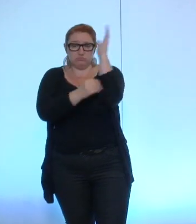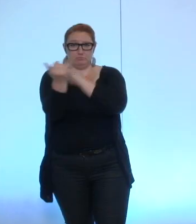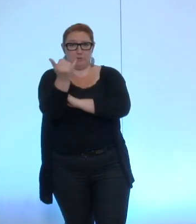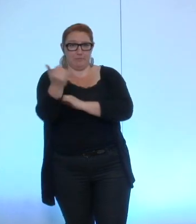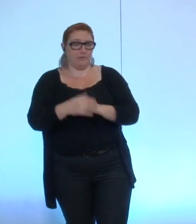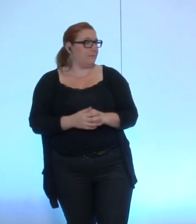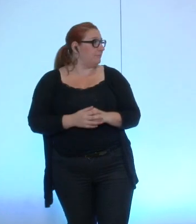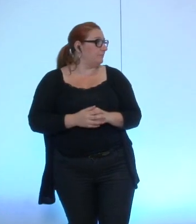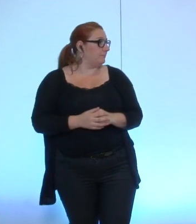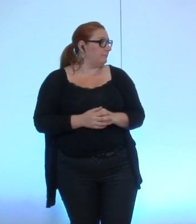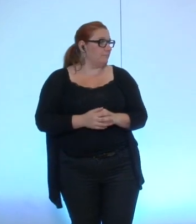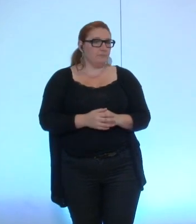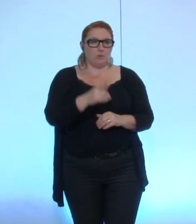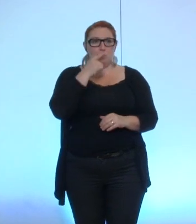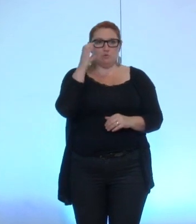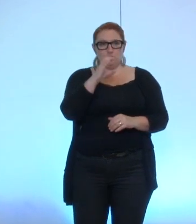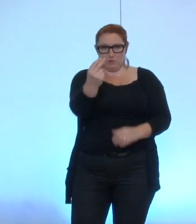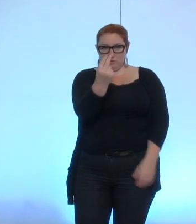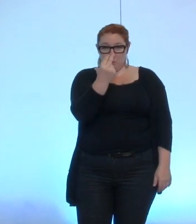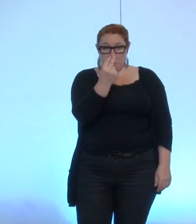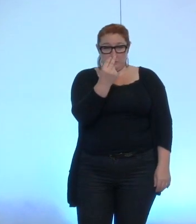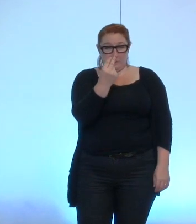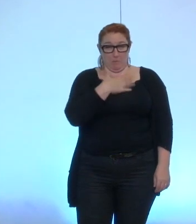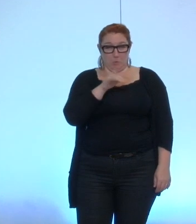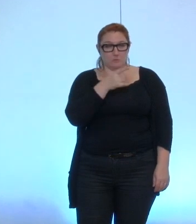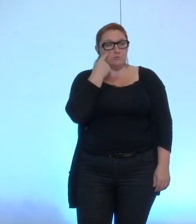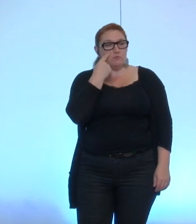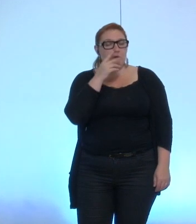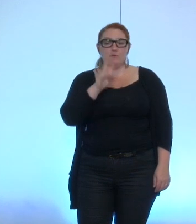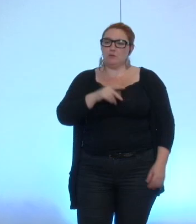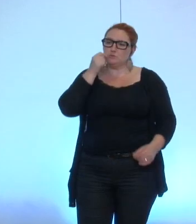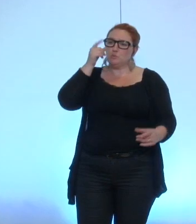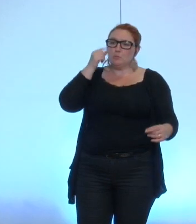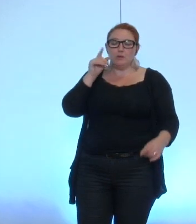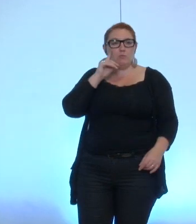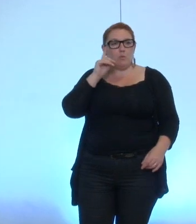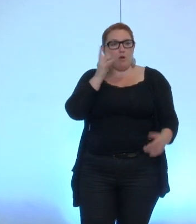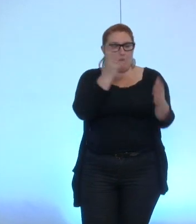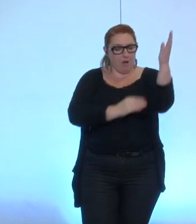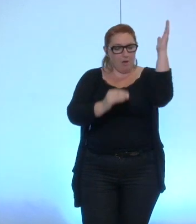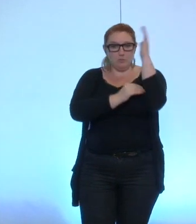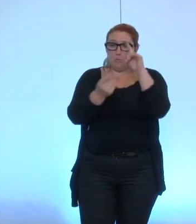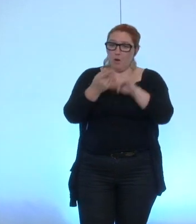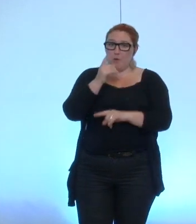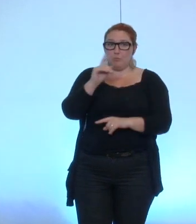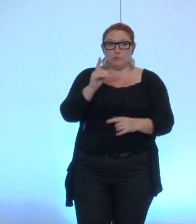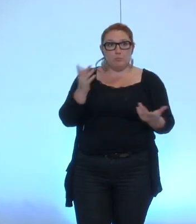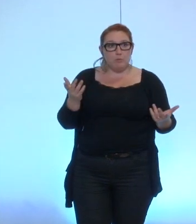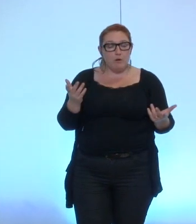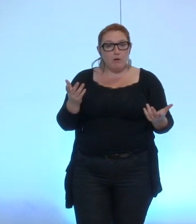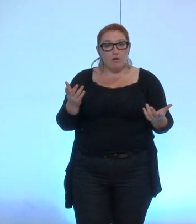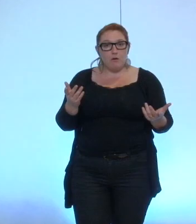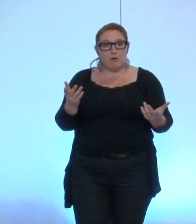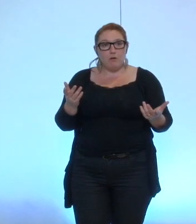vois un regard désapprobateur de monsieur Chamussy monsieur Chamussy je suis surpris parce que cet amendement n pas très important de la réponse